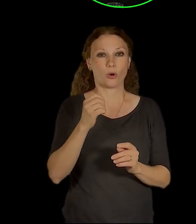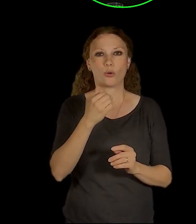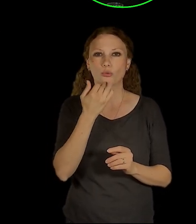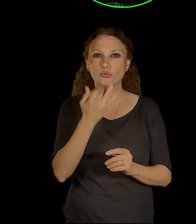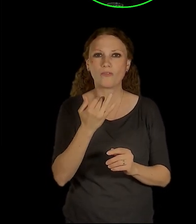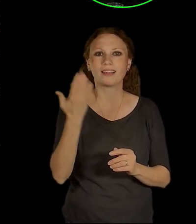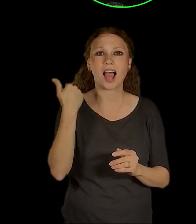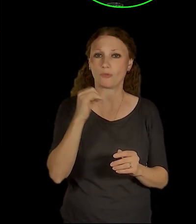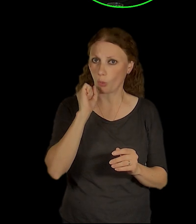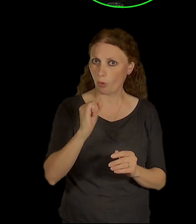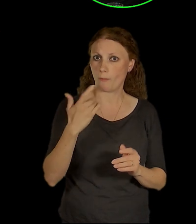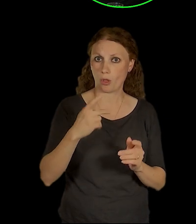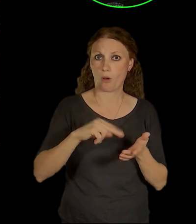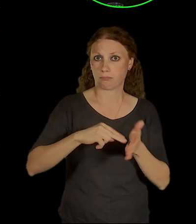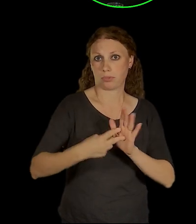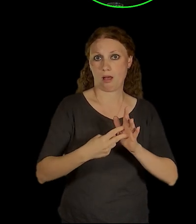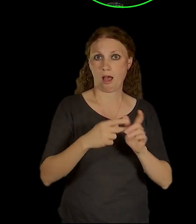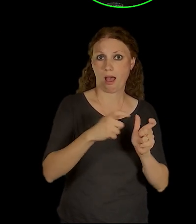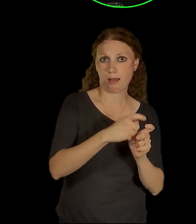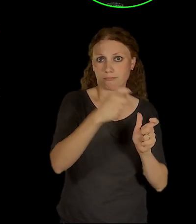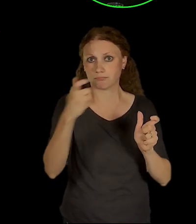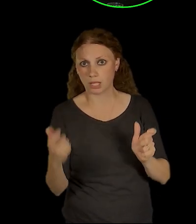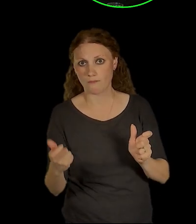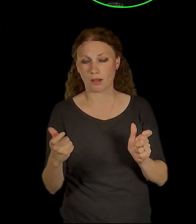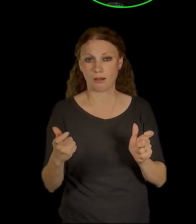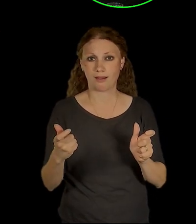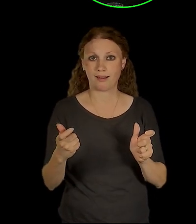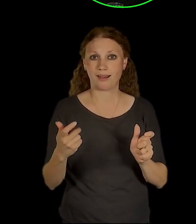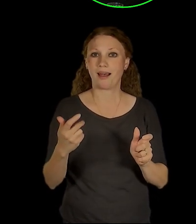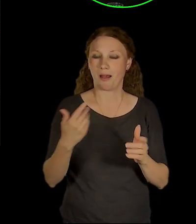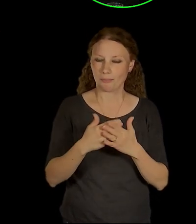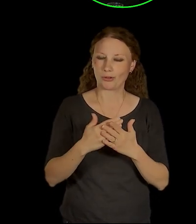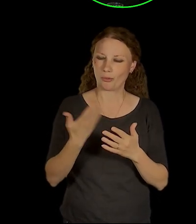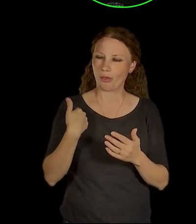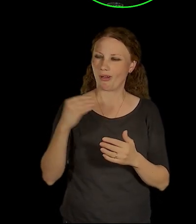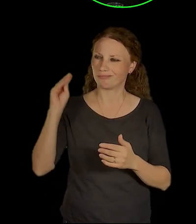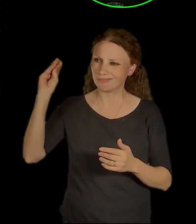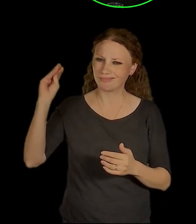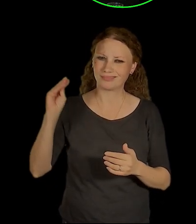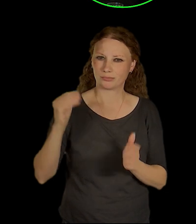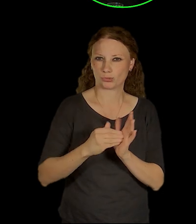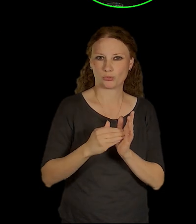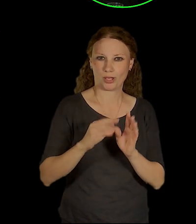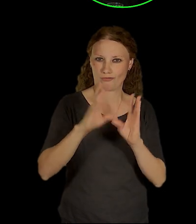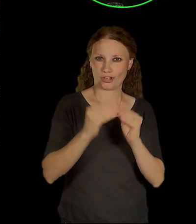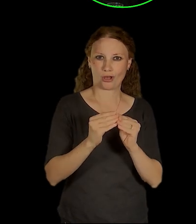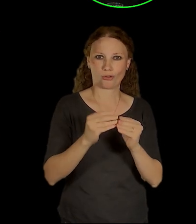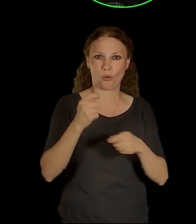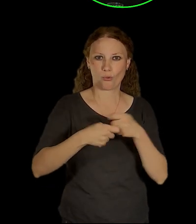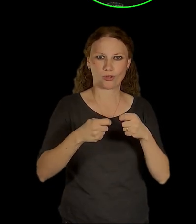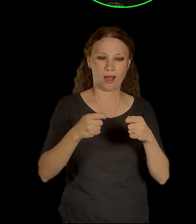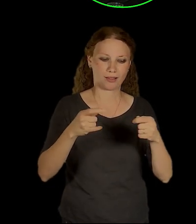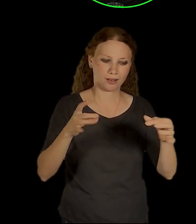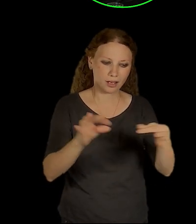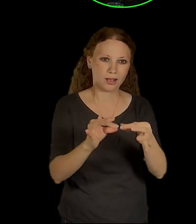My jsme poukázali na to, že by bylo dobrý, kdyby se tam tyhle věci nějak potkávaly a doplňovaly, aby neexistovaly jednotlivosti,